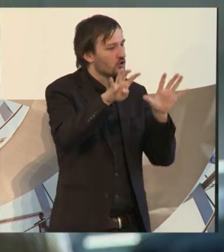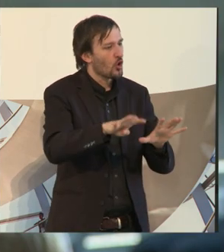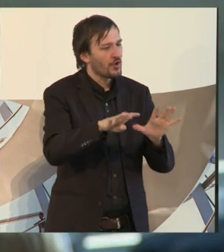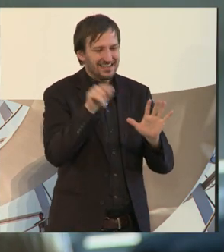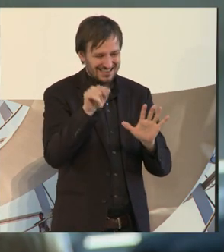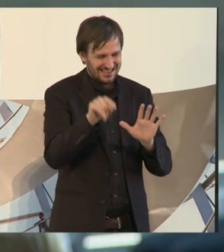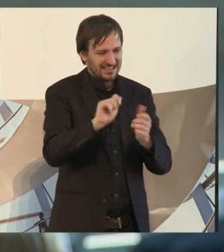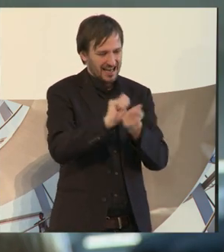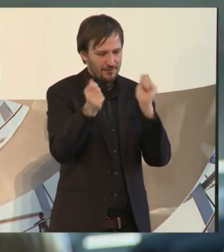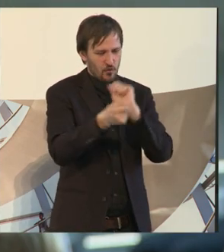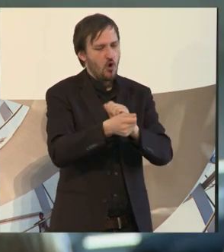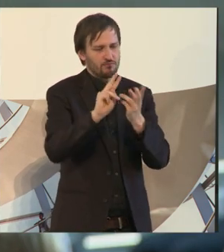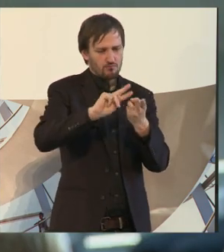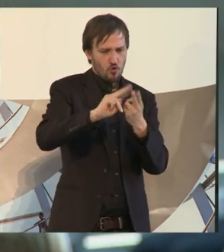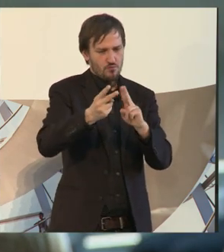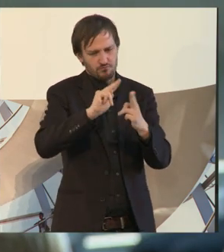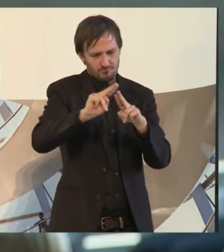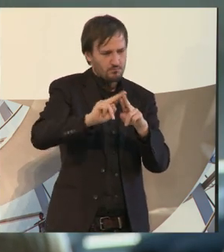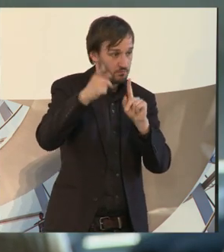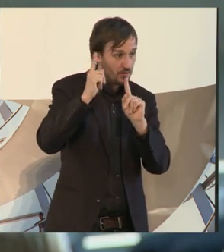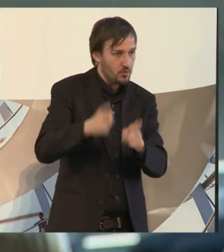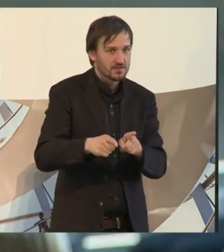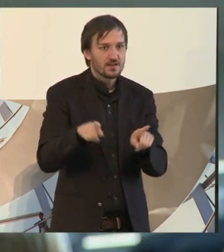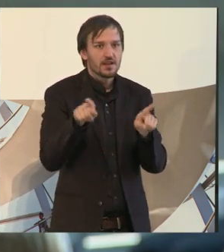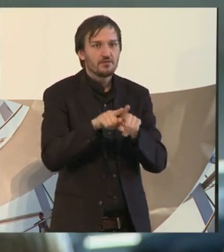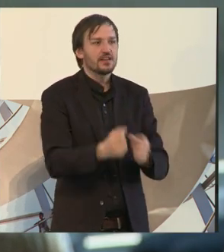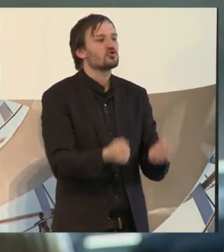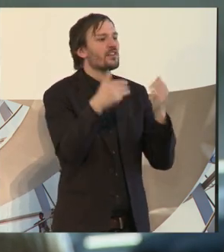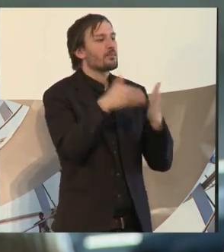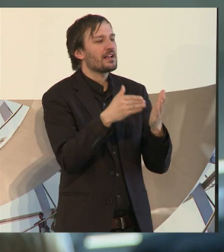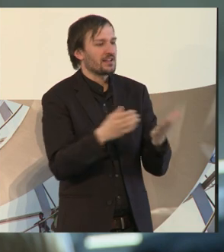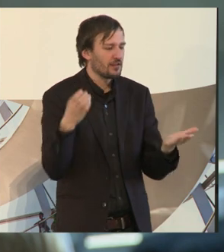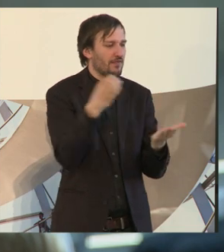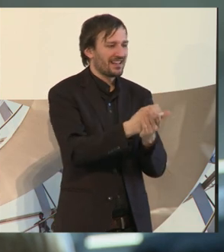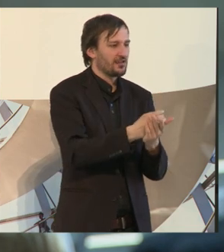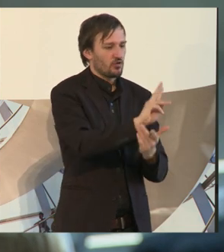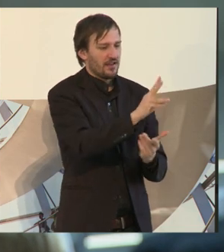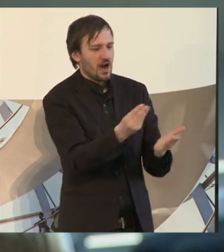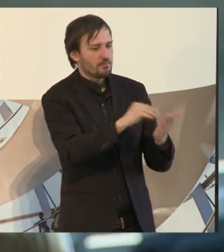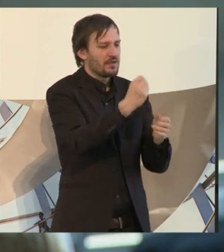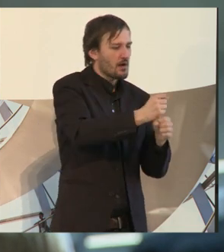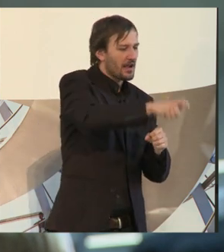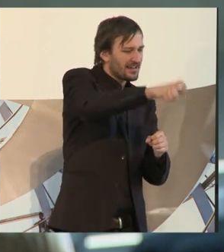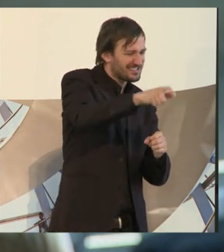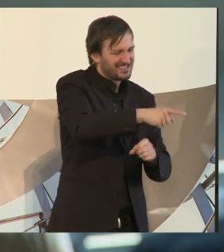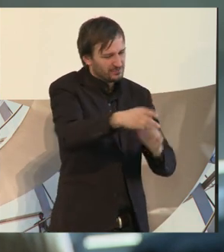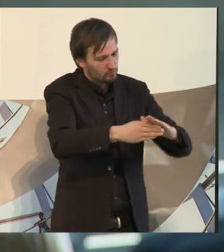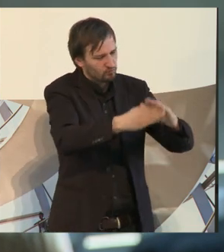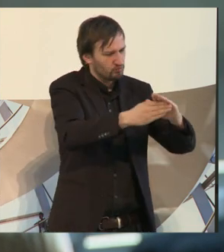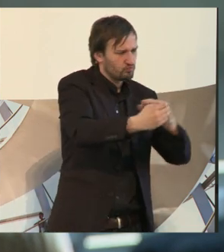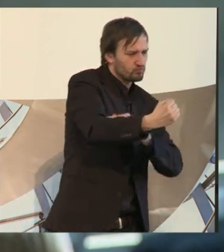eine Reform herbeibringt, die letztendlich den Schwerbehindertenvertretern oder diejenigen, die dort Akteure sind,